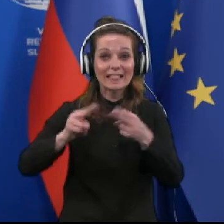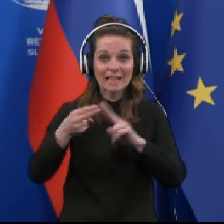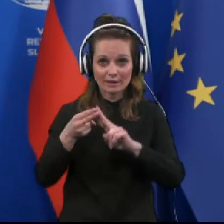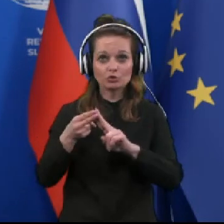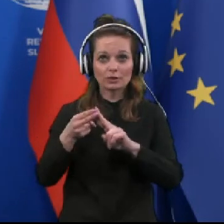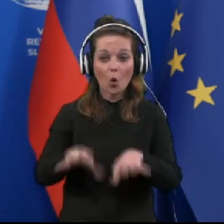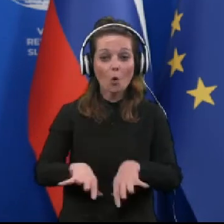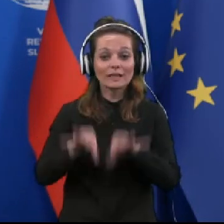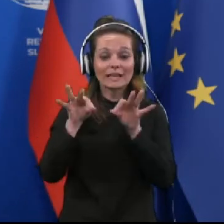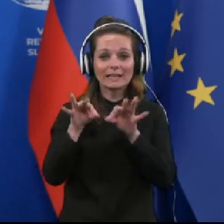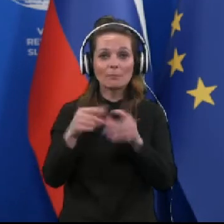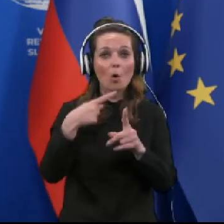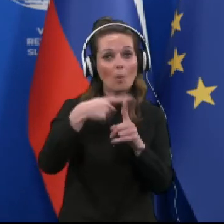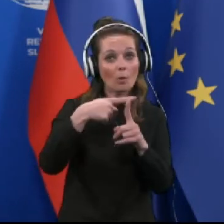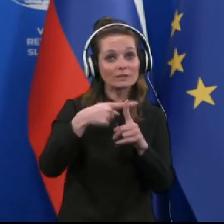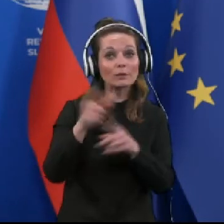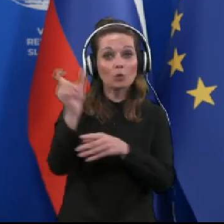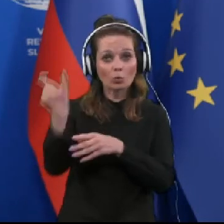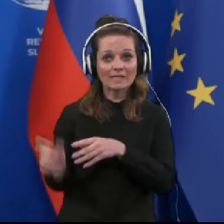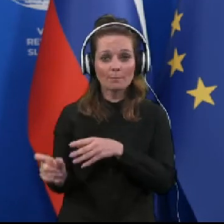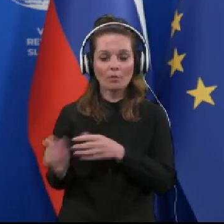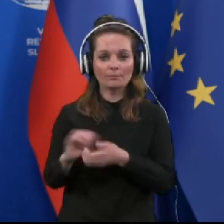odkrijemo pozitivno osebo.